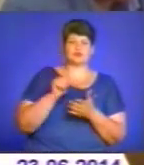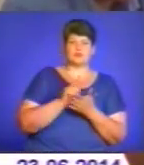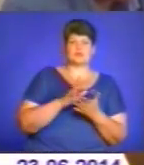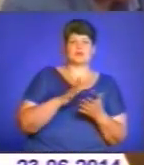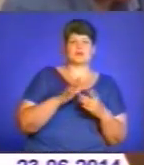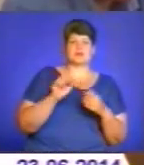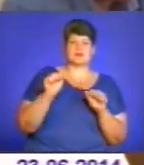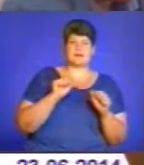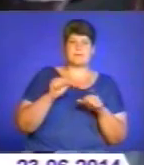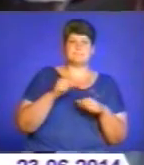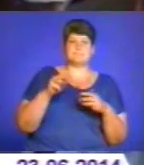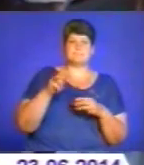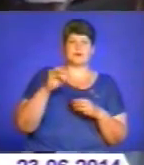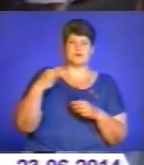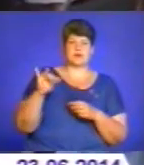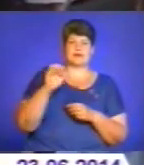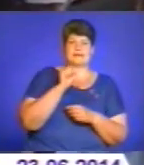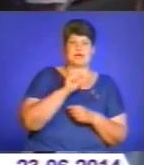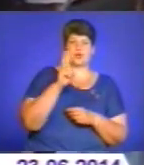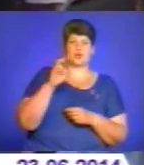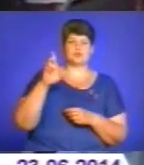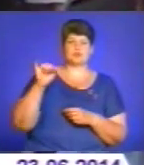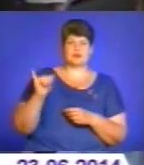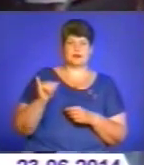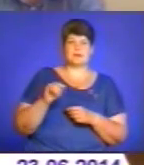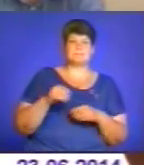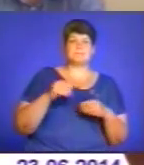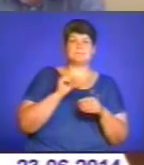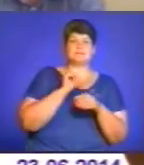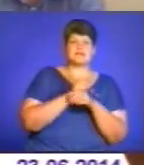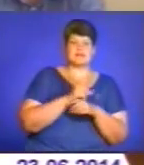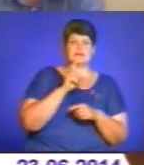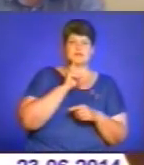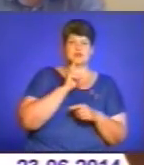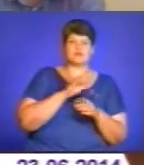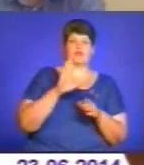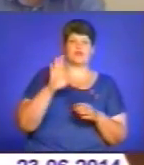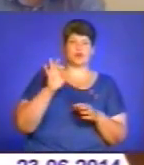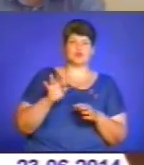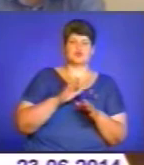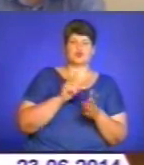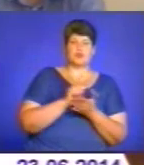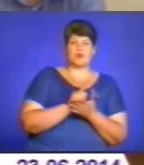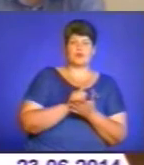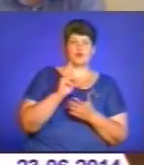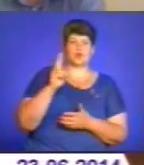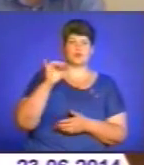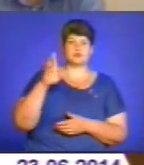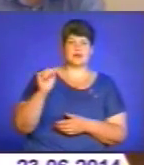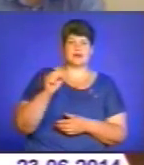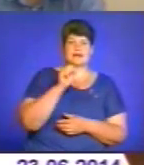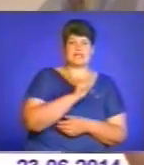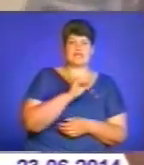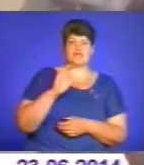підрозділу майора міліції Андрія Купчака. Призначити тимчасово виконуючого обов'язки начальника Тернопільського райвідділу Купчака Андрія